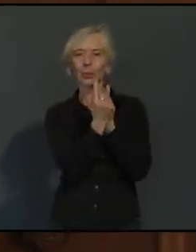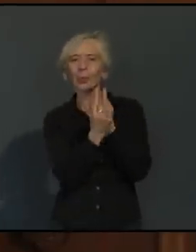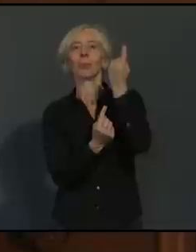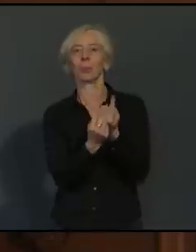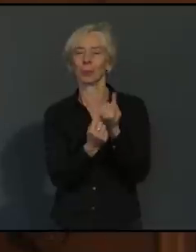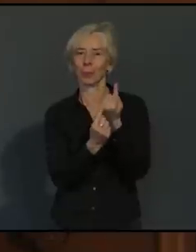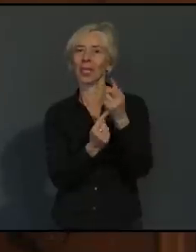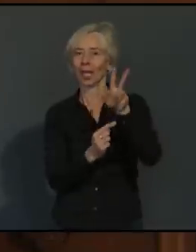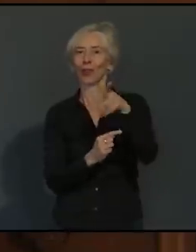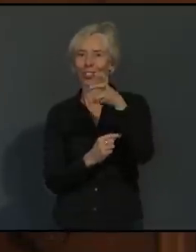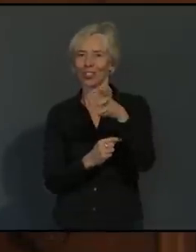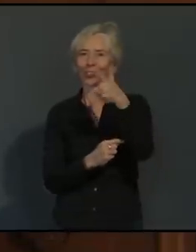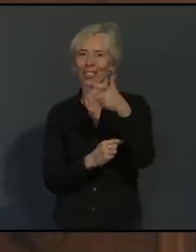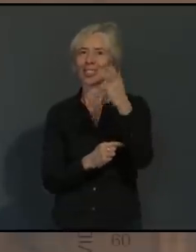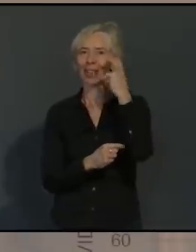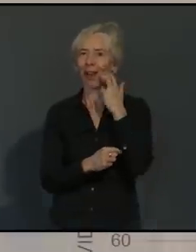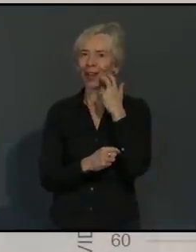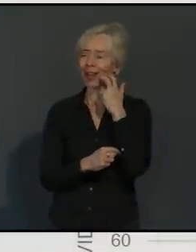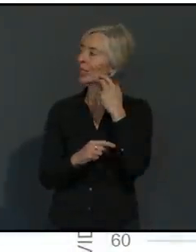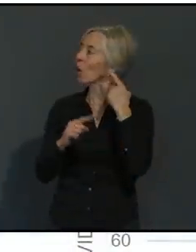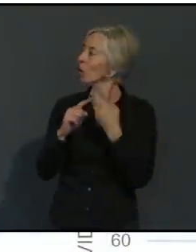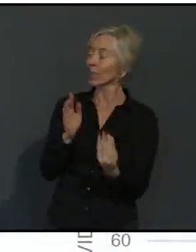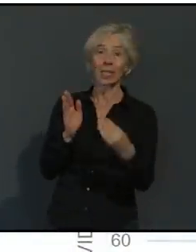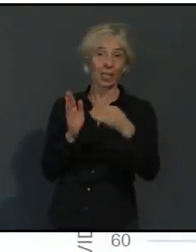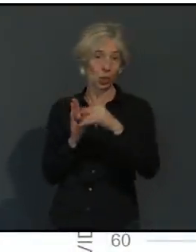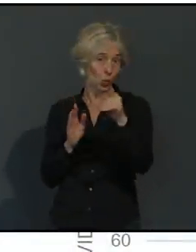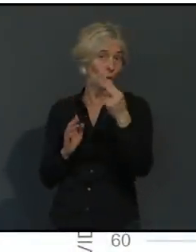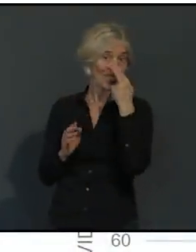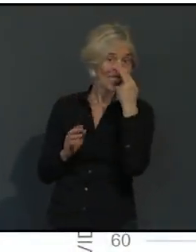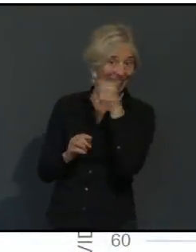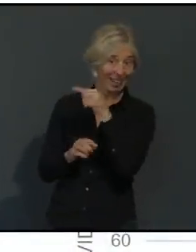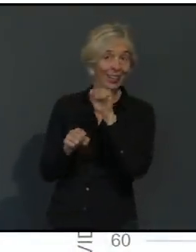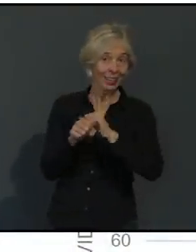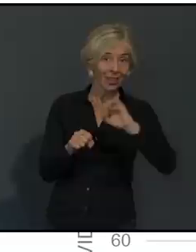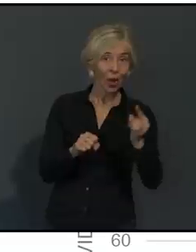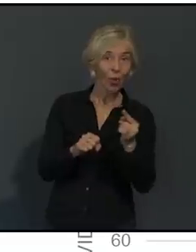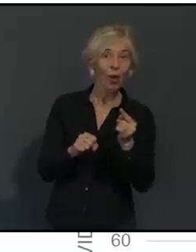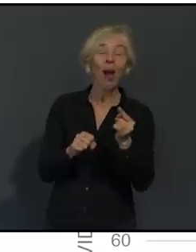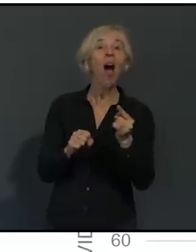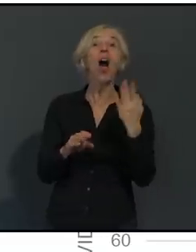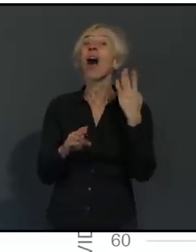inzwischen auch, wie man hier sieht, verhältnismäßig viele über 90-Jährige